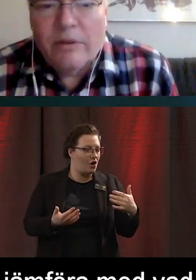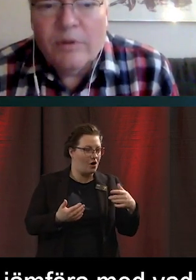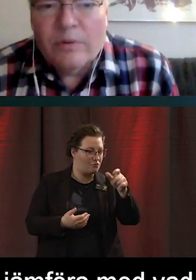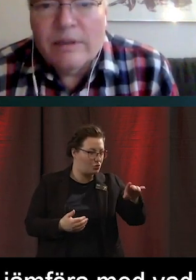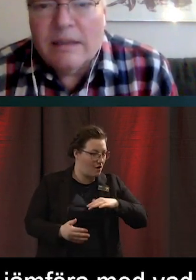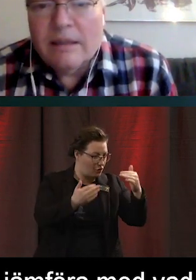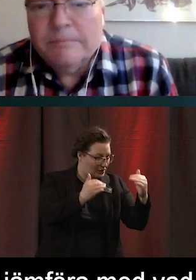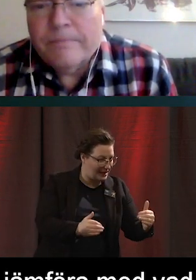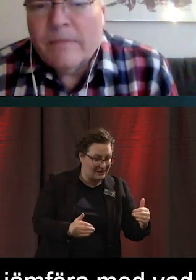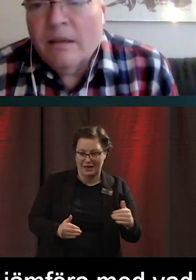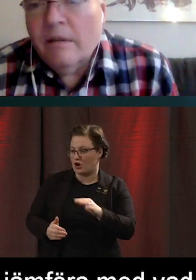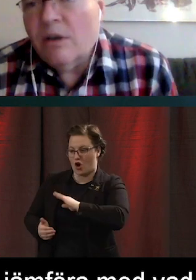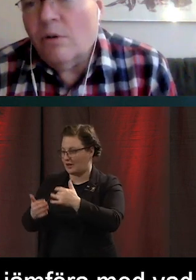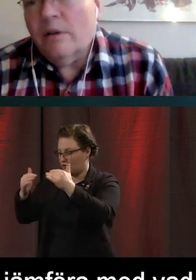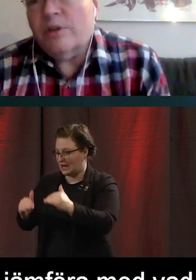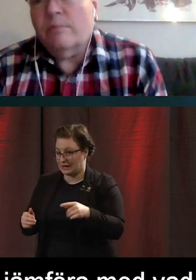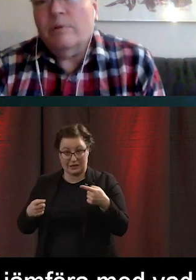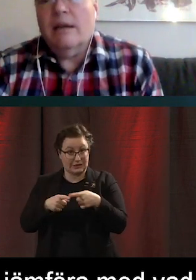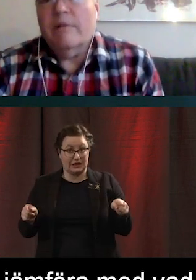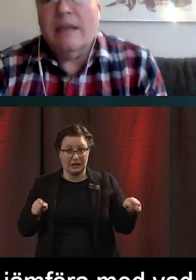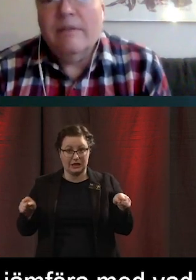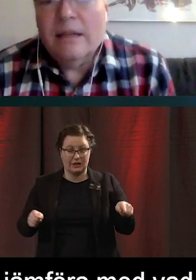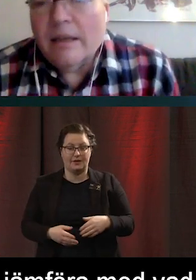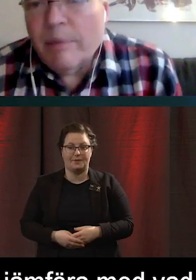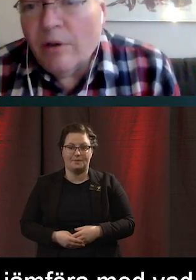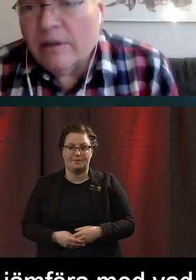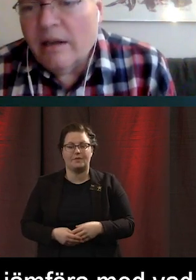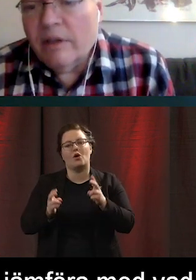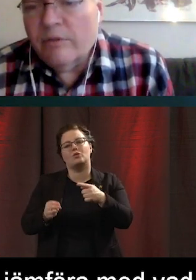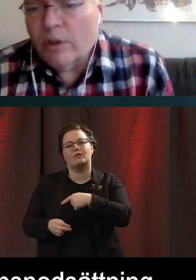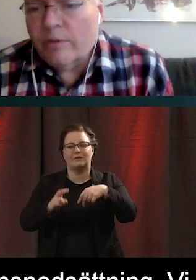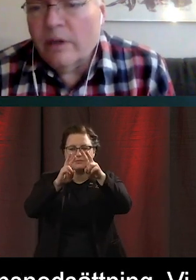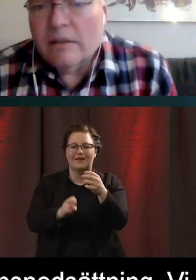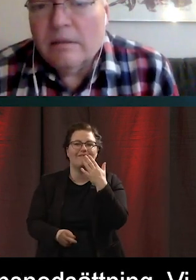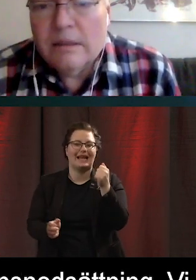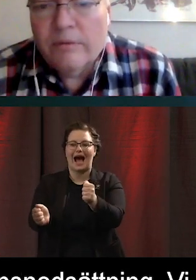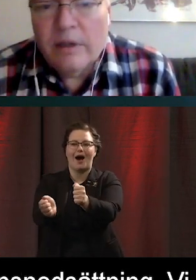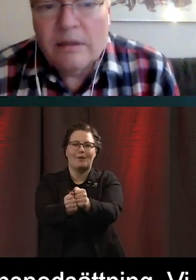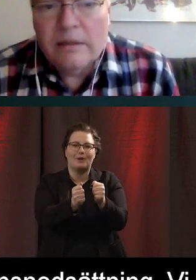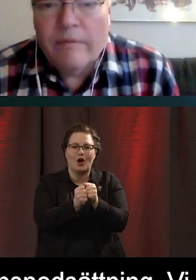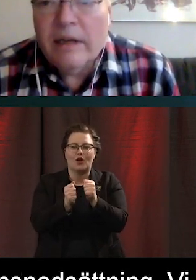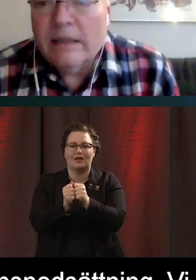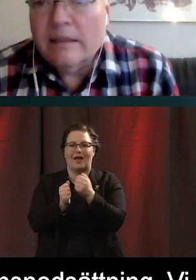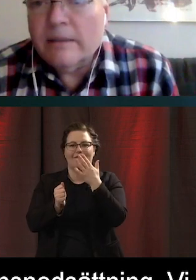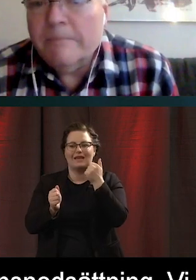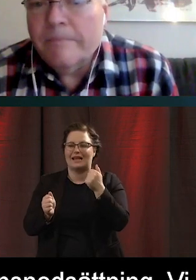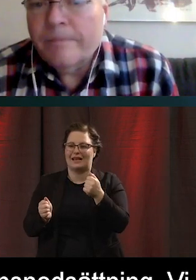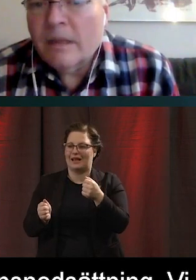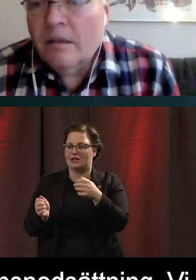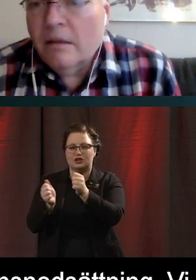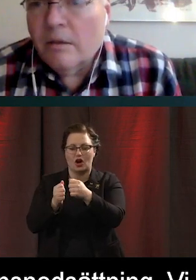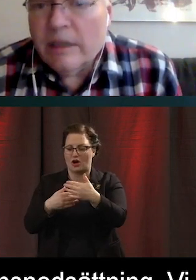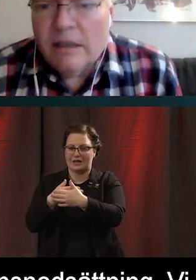som inte har funktionsnedsättning? Vi kollar också på det här med vilka apparater använder folk för att använda internet.